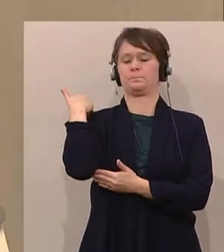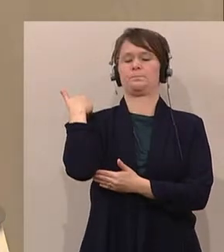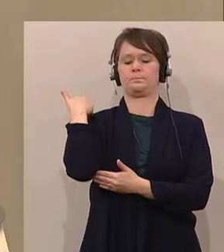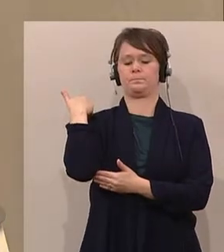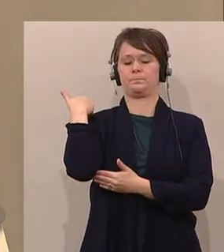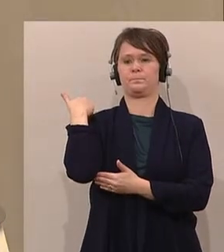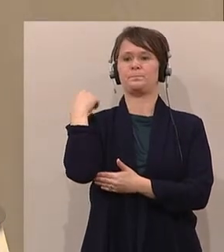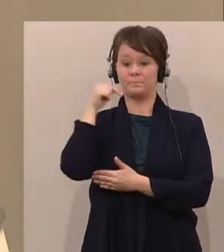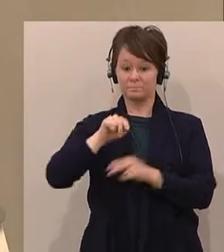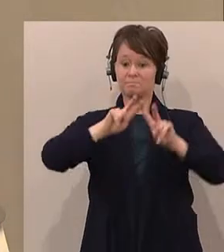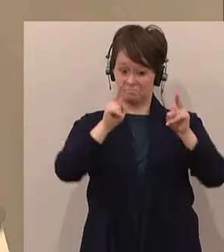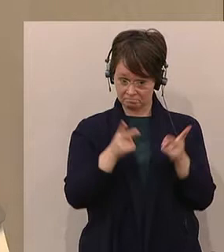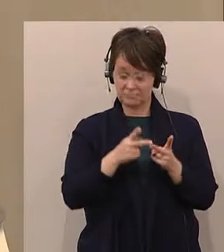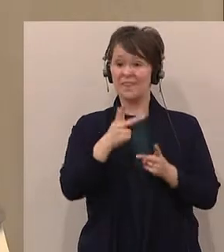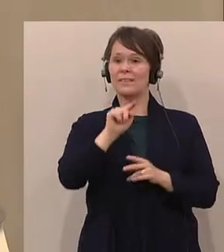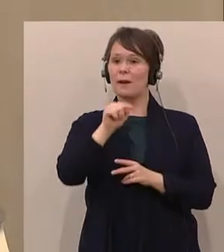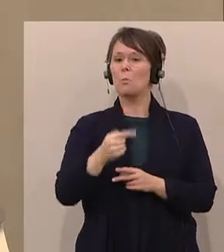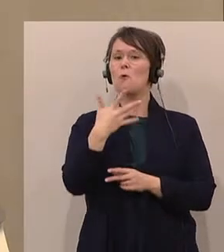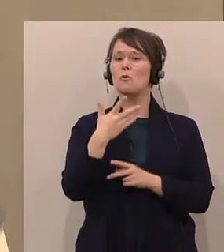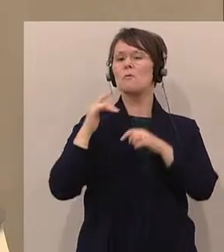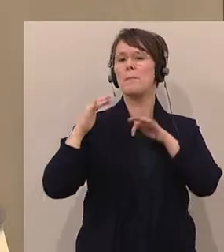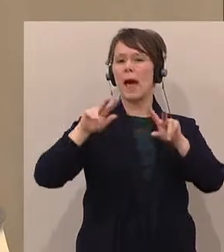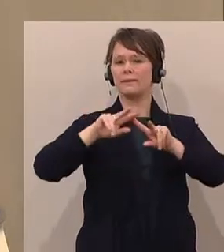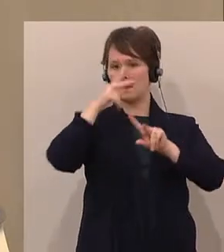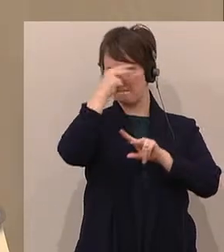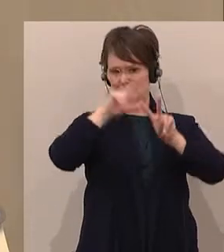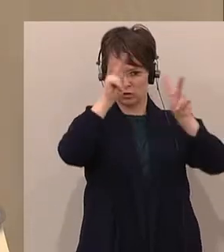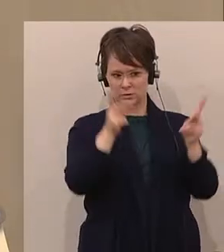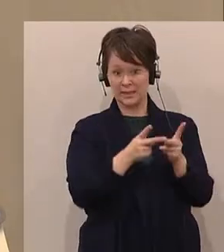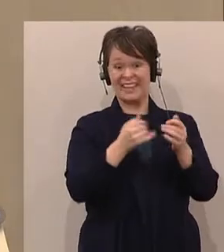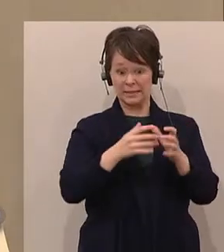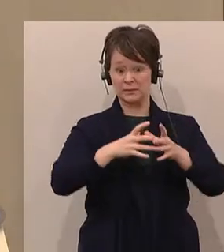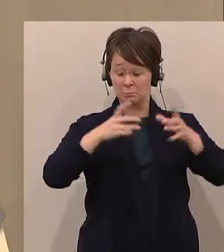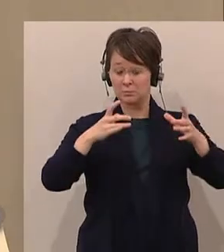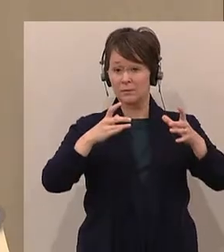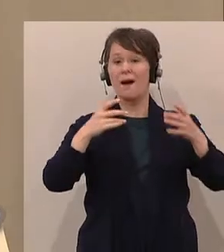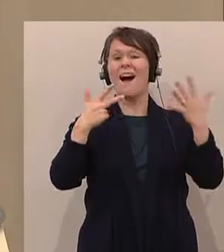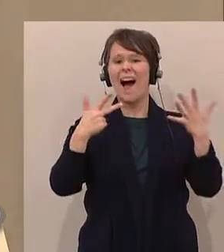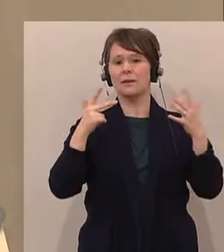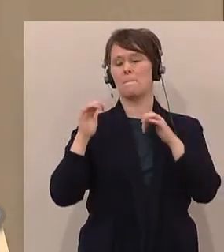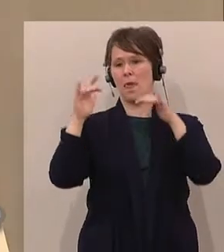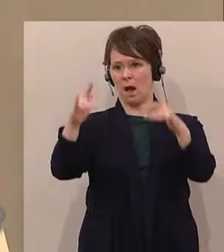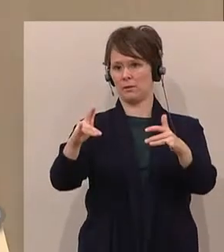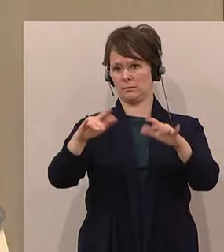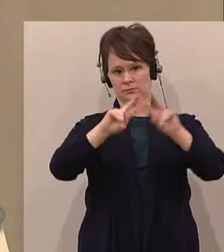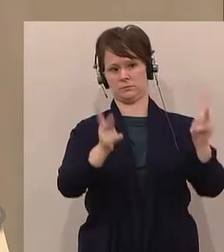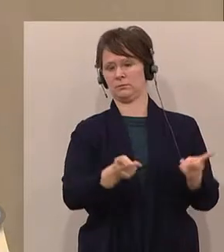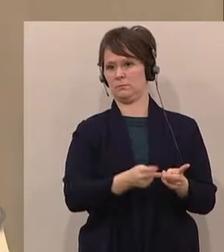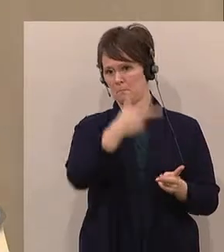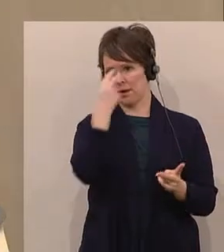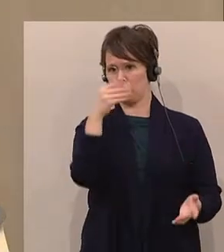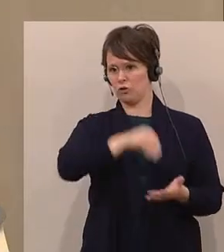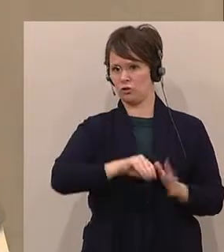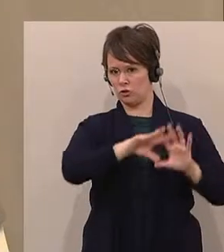,5 Milliarden Menschen gehabt. Und jetzt haben wir an die 8 Milliarden. Und das wird die Herausforderung der Zukunft sein.